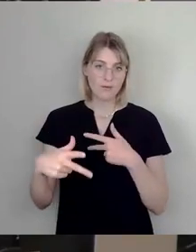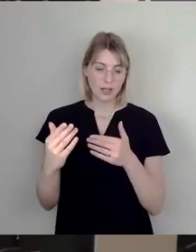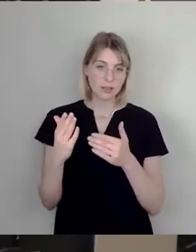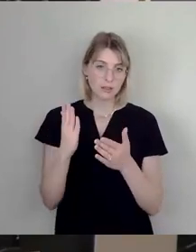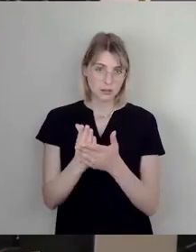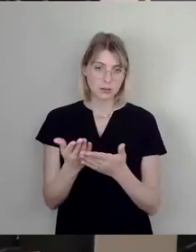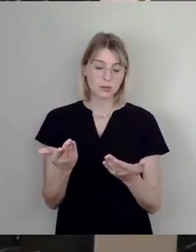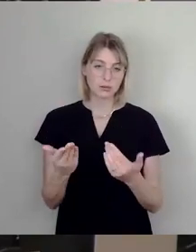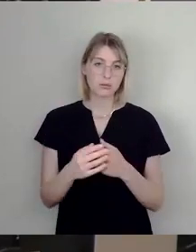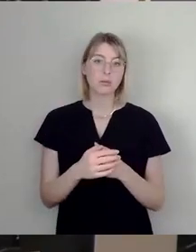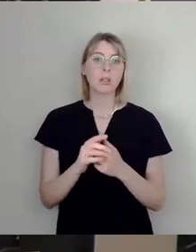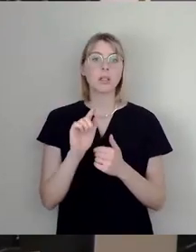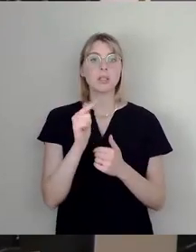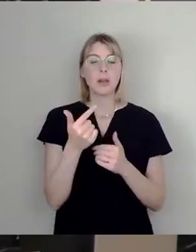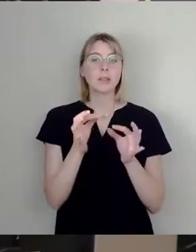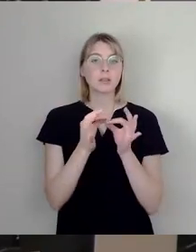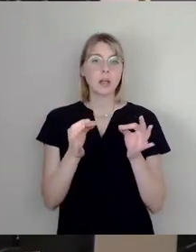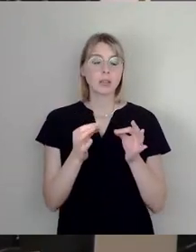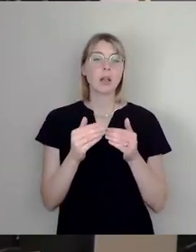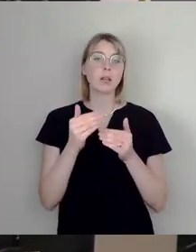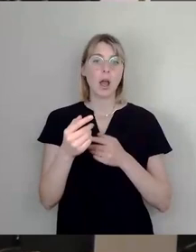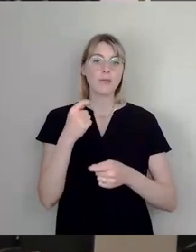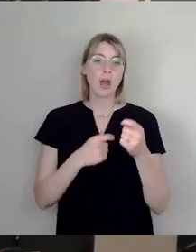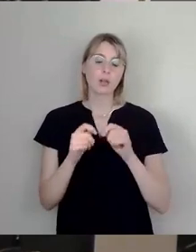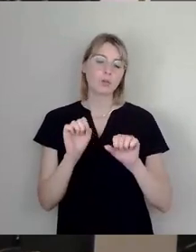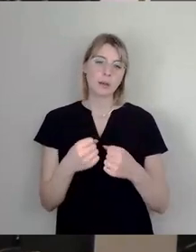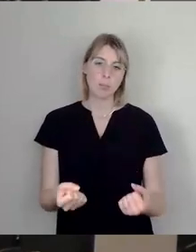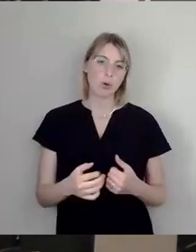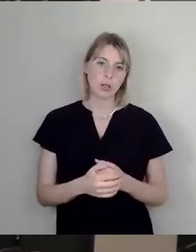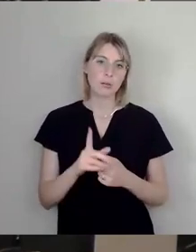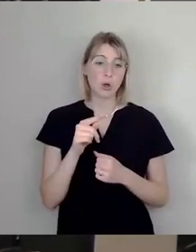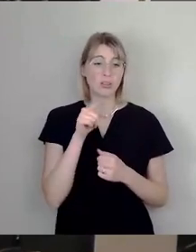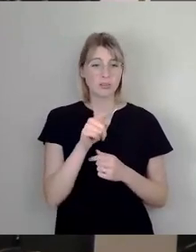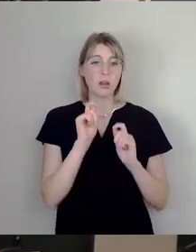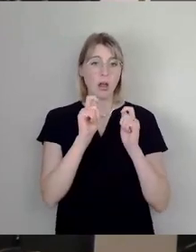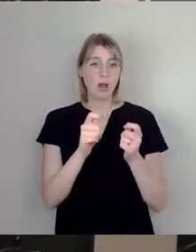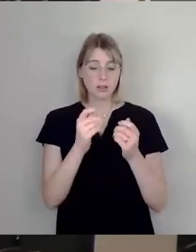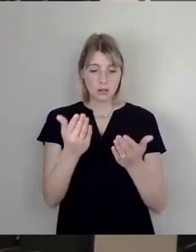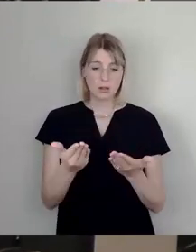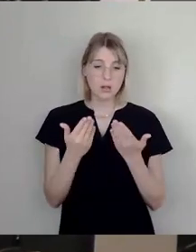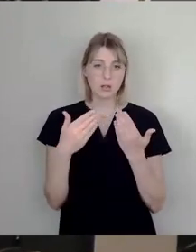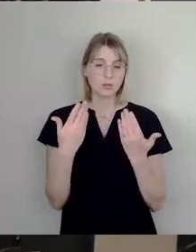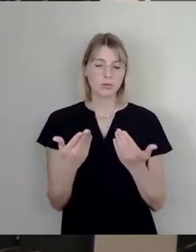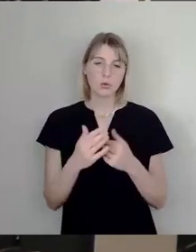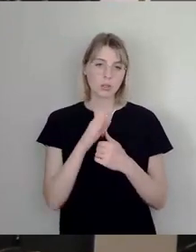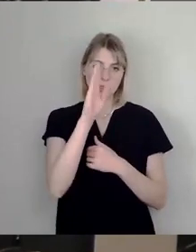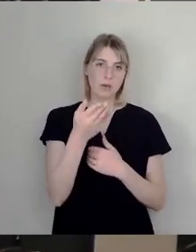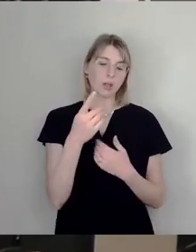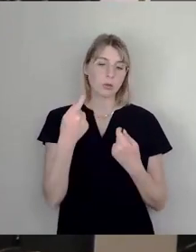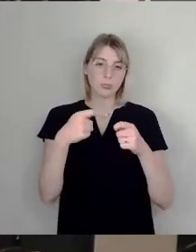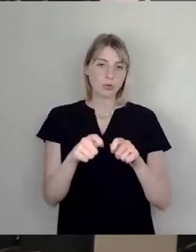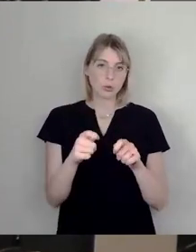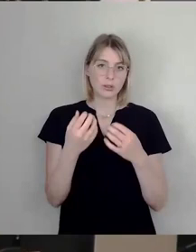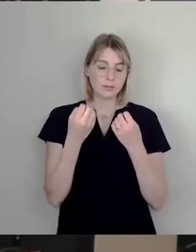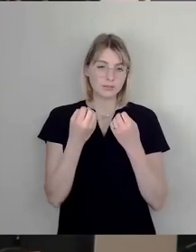nachzuverhandeln, ist nicht möglich. Das heißt, der Antrag, den Sie hier vorlegen, ist einfach nur Augenwischerei. Ein Beschluss würde genau nichts, zu